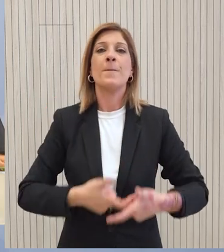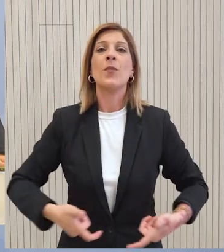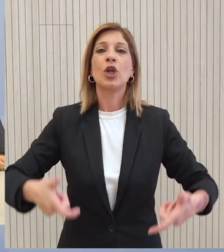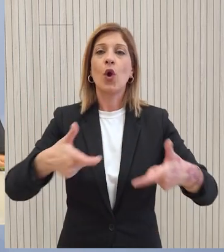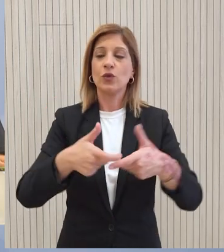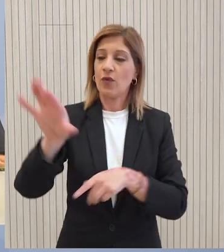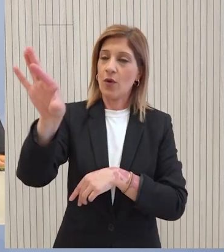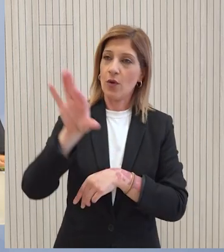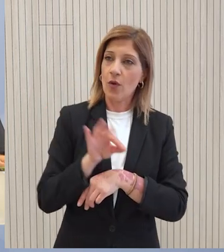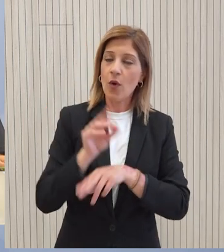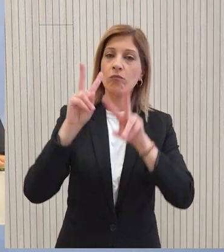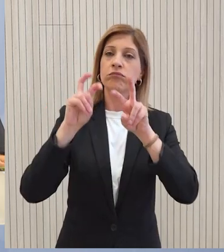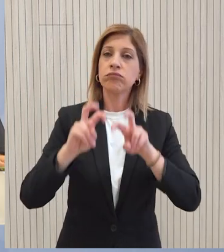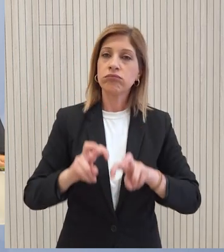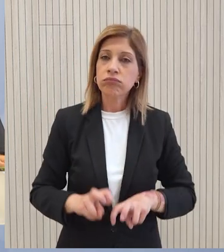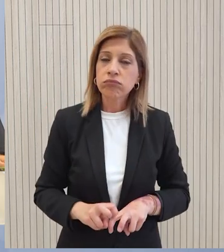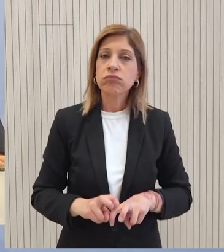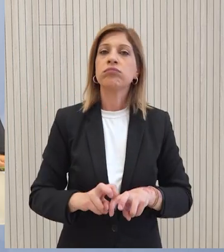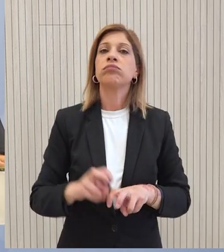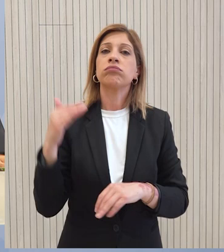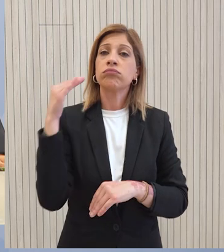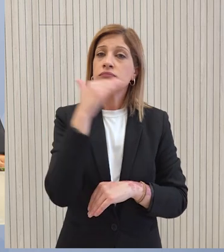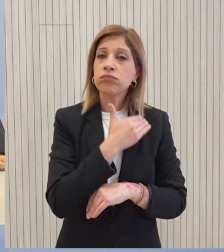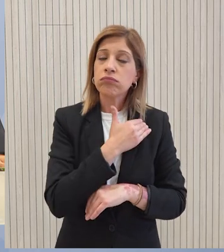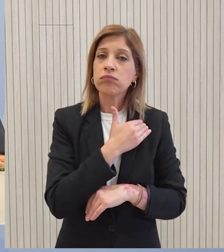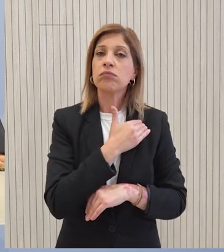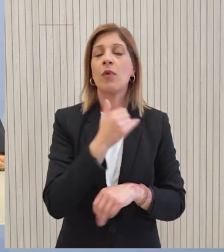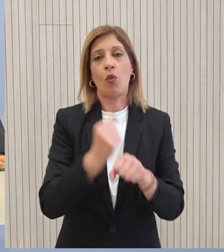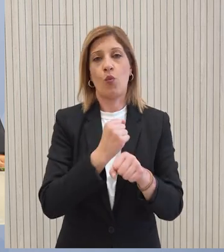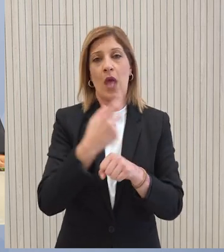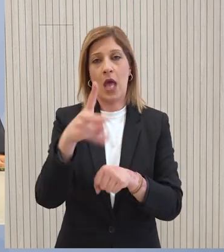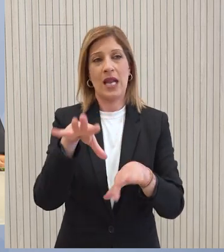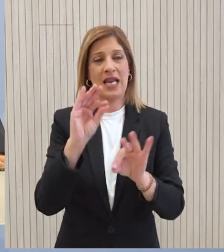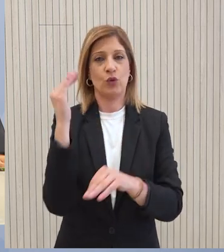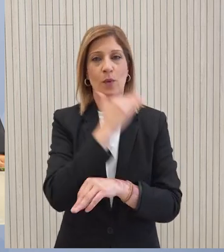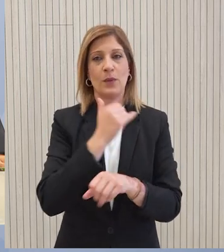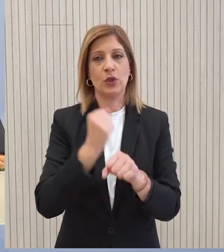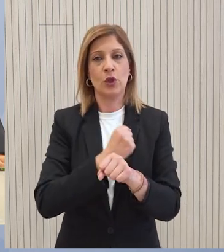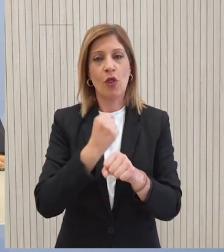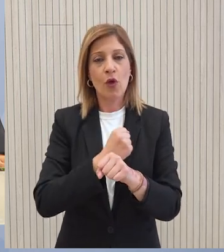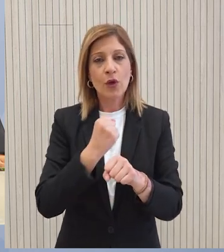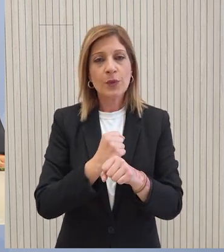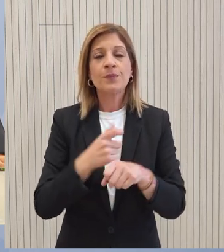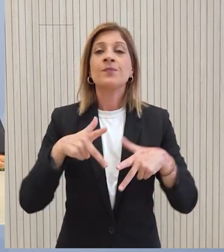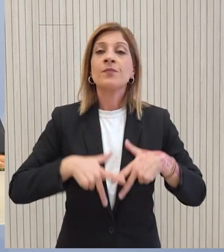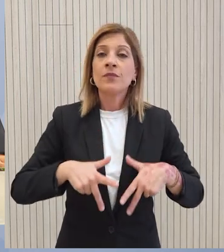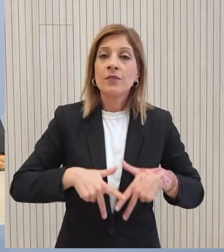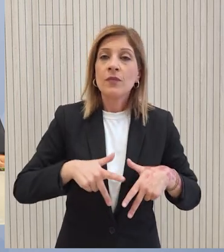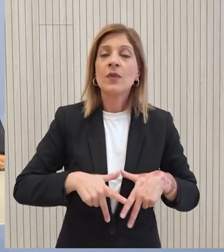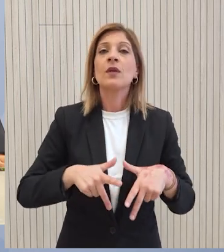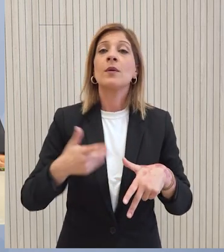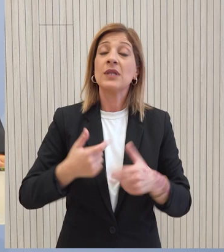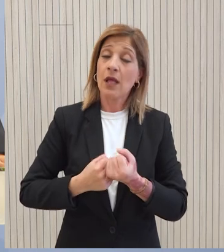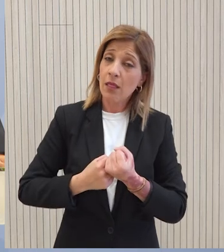διορισμό ανεξαρτητών ποινικών ανακριτών για την ταχή ανάληψη των καθηκόντων τους. Ως κυβέρνηση, ως πολιτεία θα τους